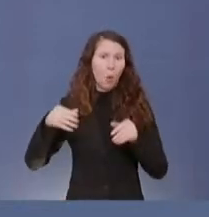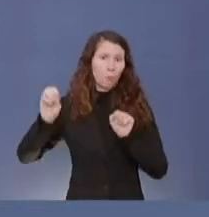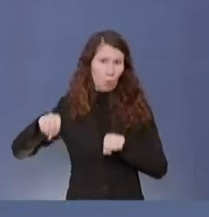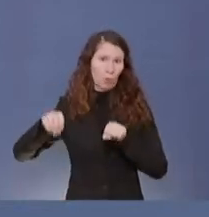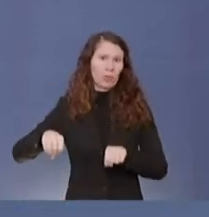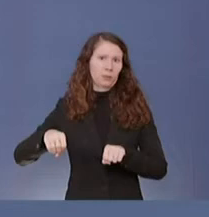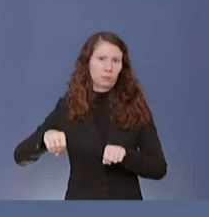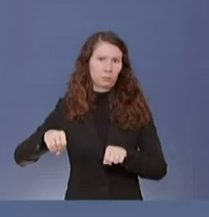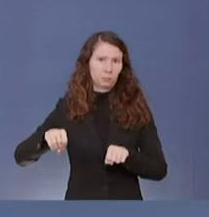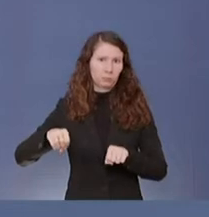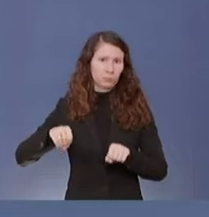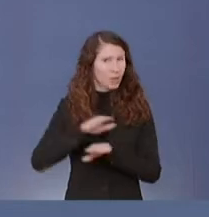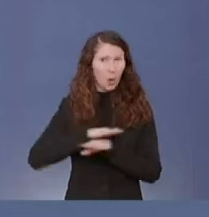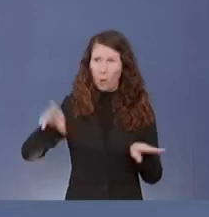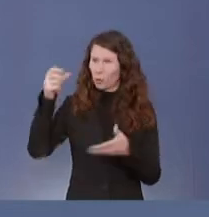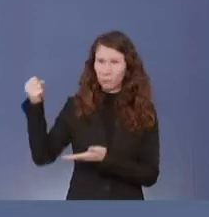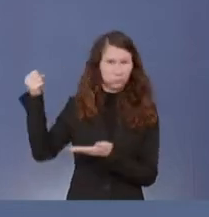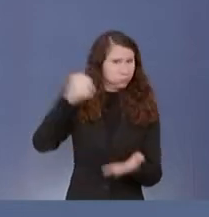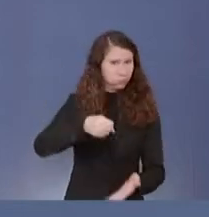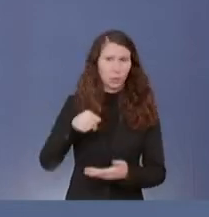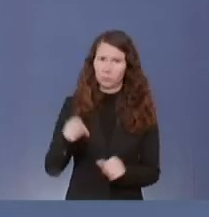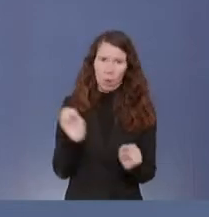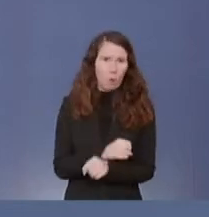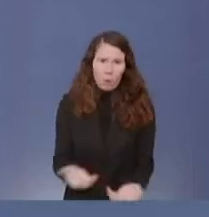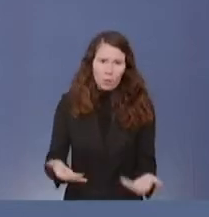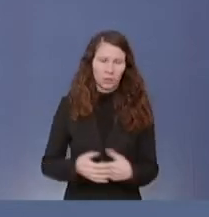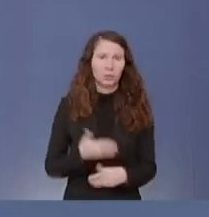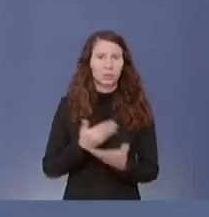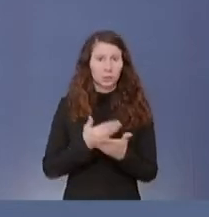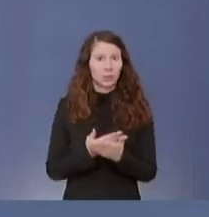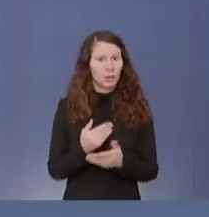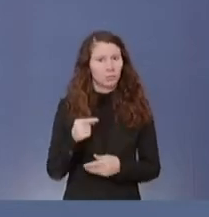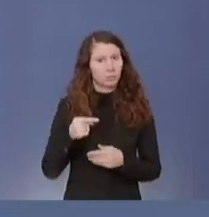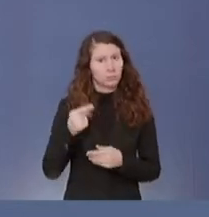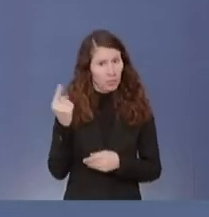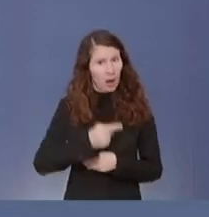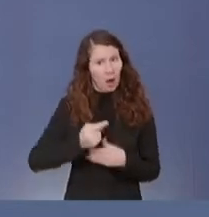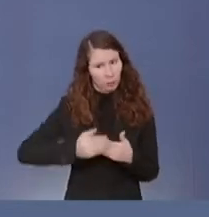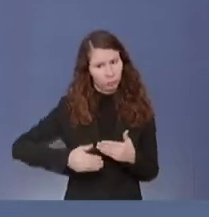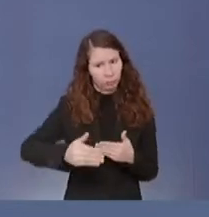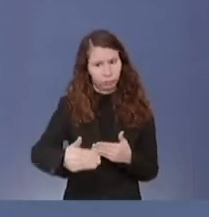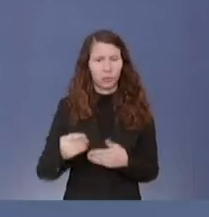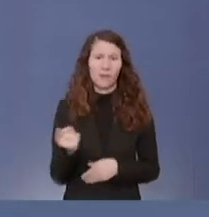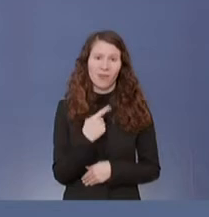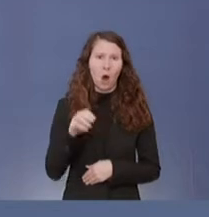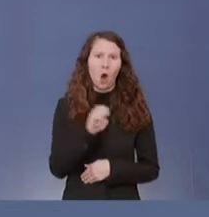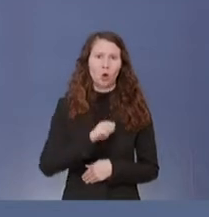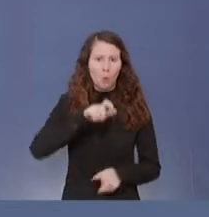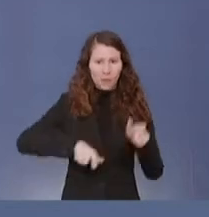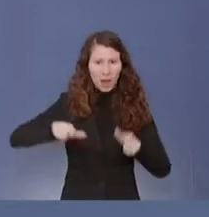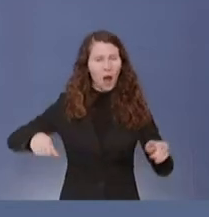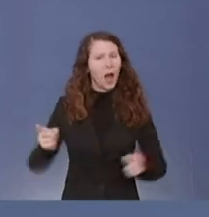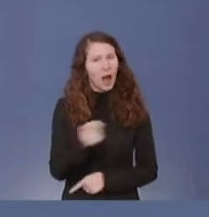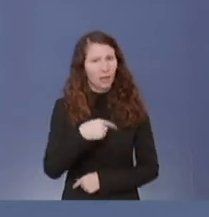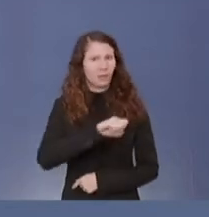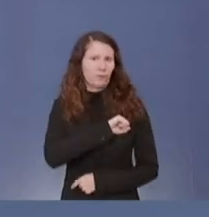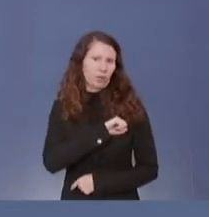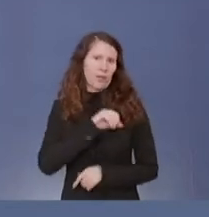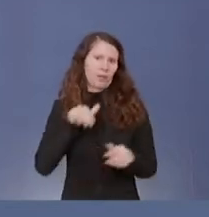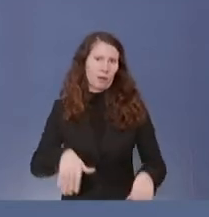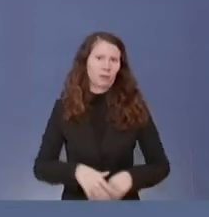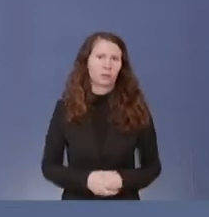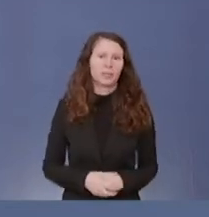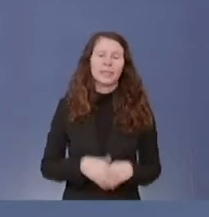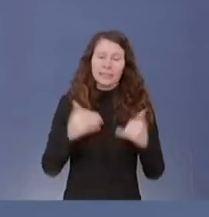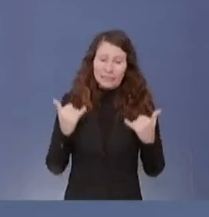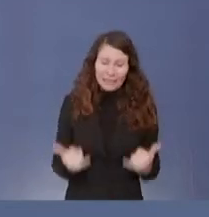Und das ist etwas, wovon wir Europäer im Laufe dieses Jahres alle profitieren werden. Ja, jetzt im